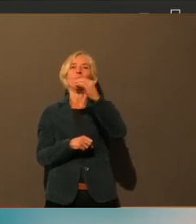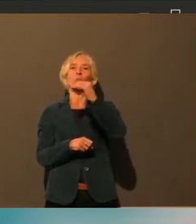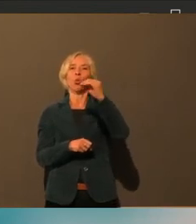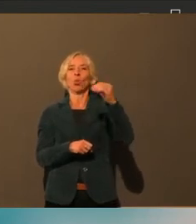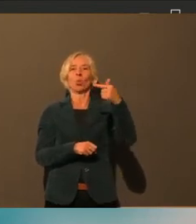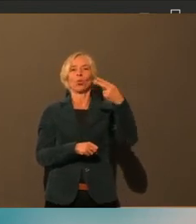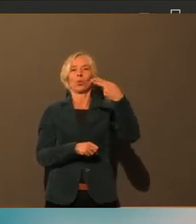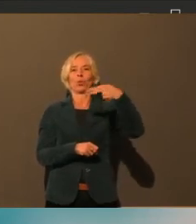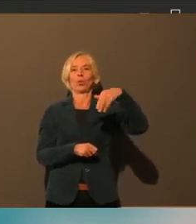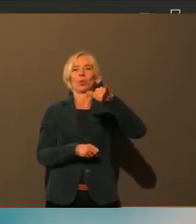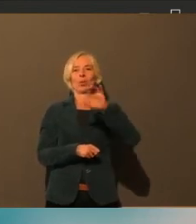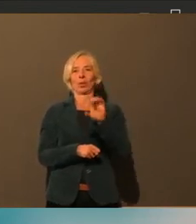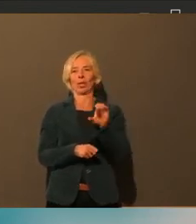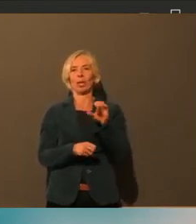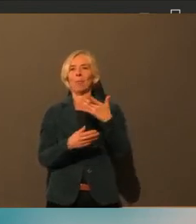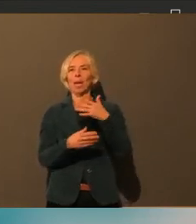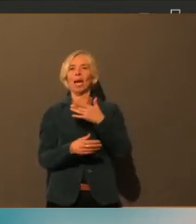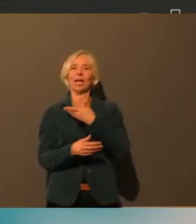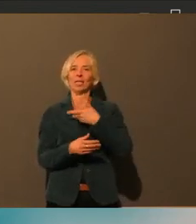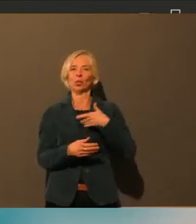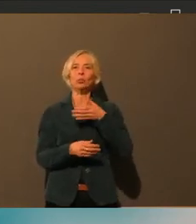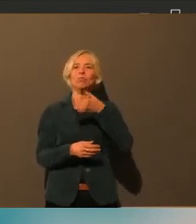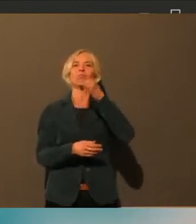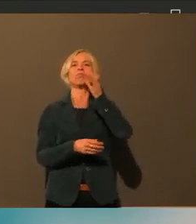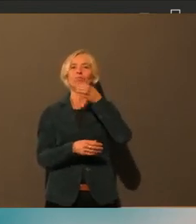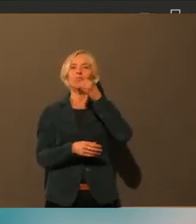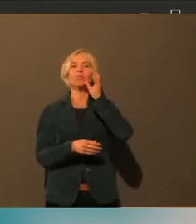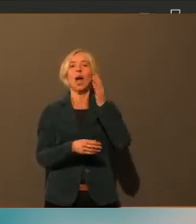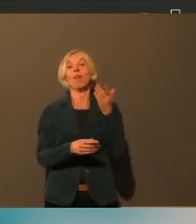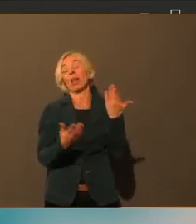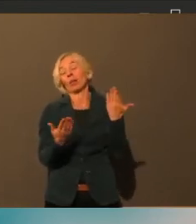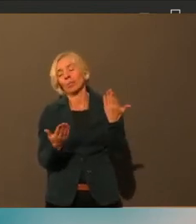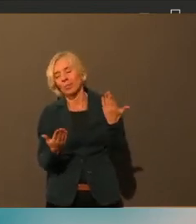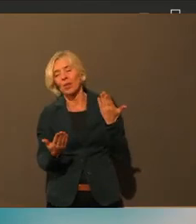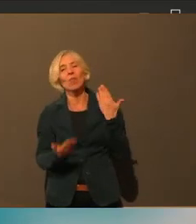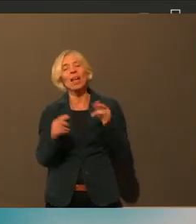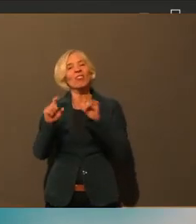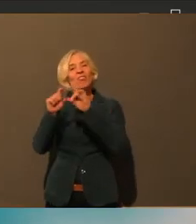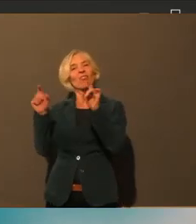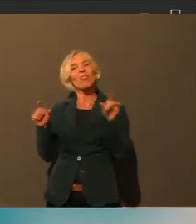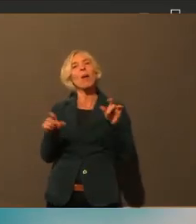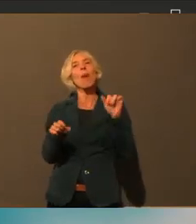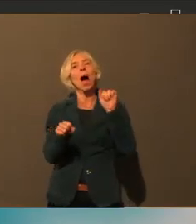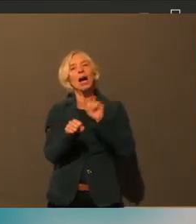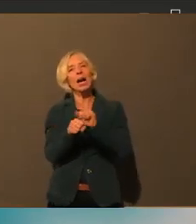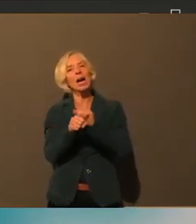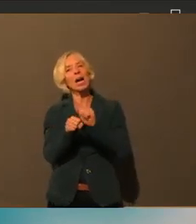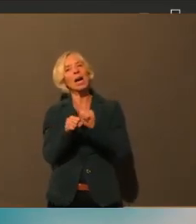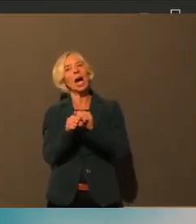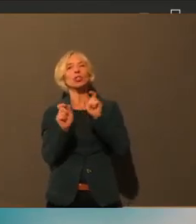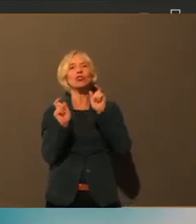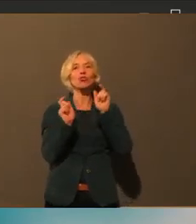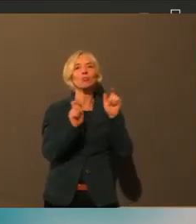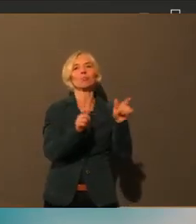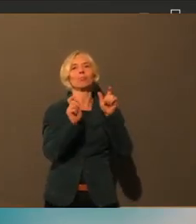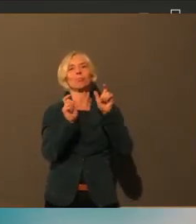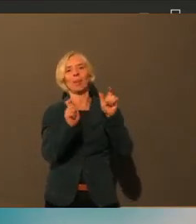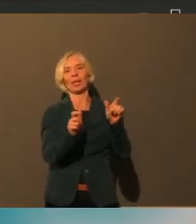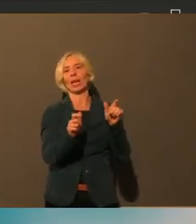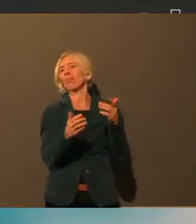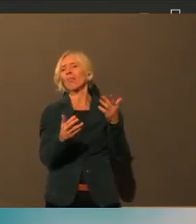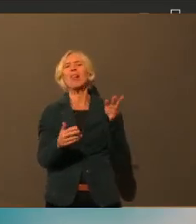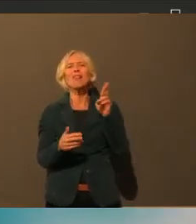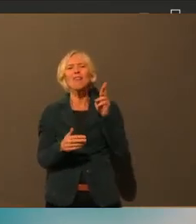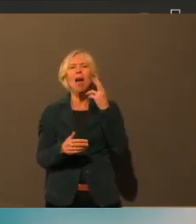weil viele Bewohner mit den Zahnprothesen die Winterobstsorten oder auch Nüsse jetzt im Speziellen gar nicht